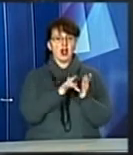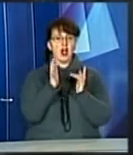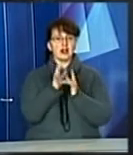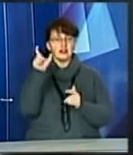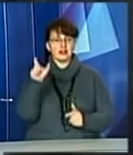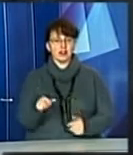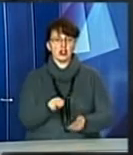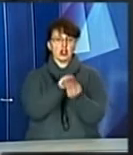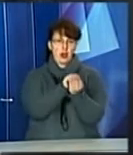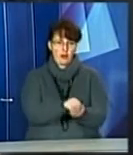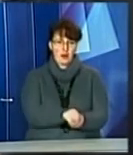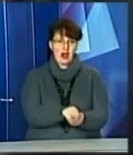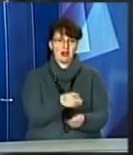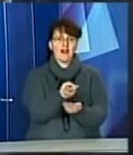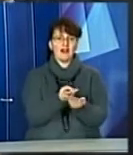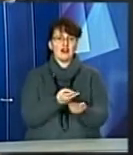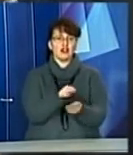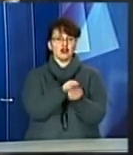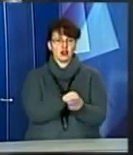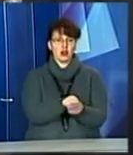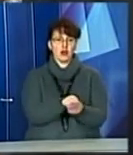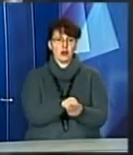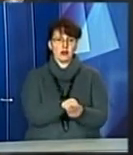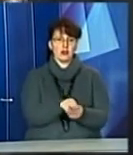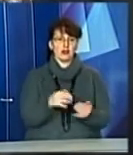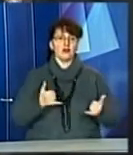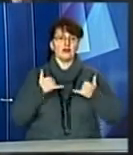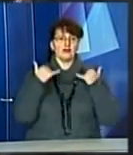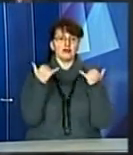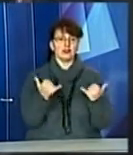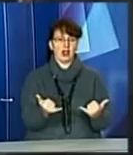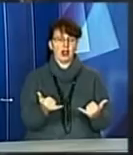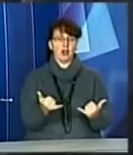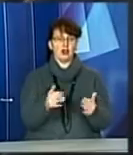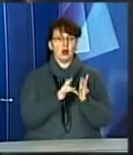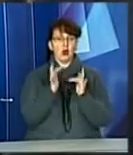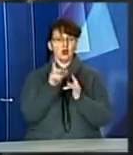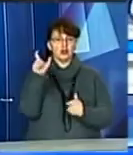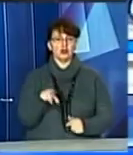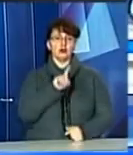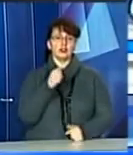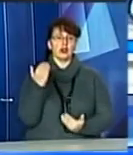який лежить у гробі, щоб віддати шану Христу за його любов до нас.